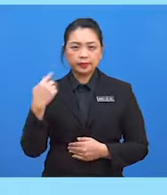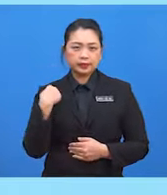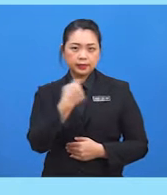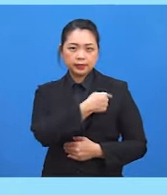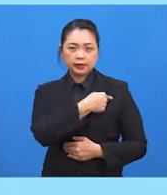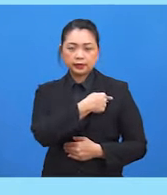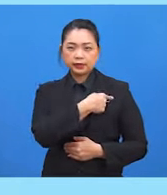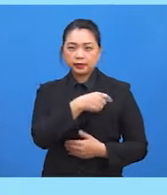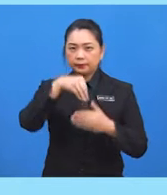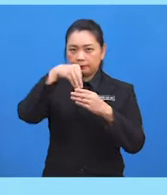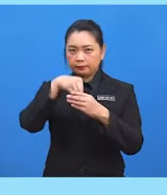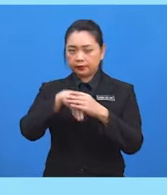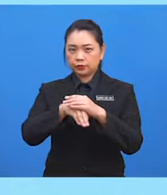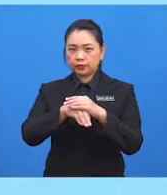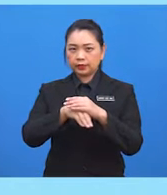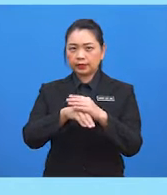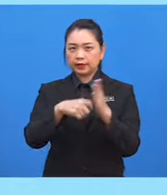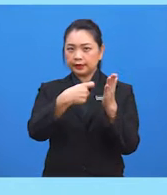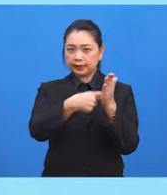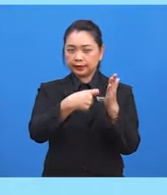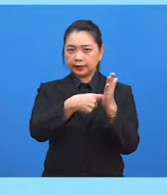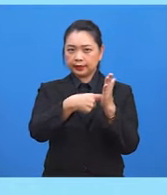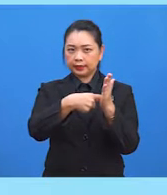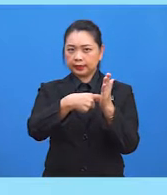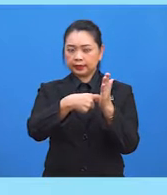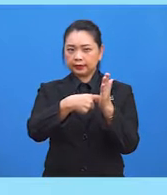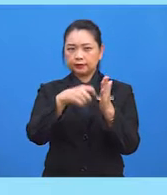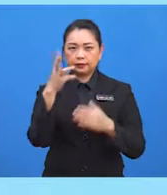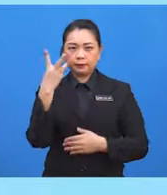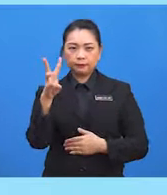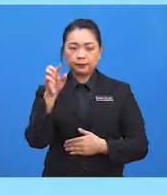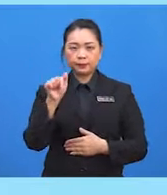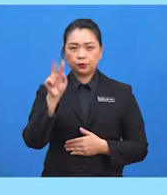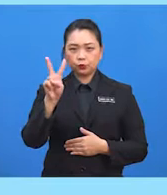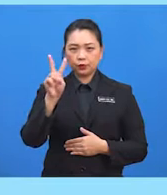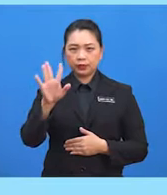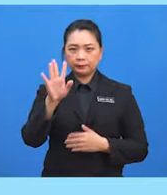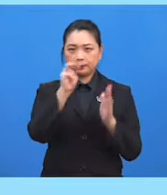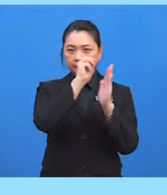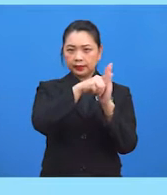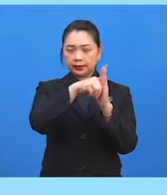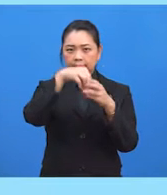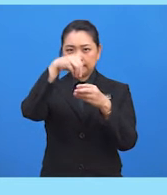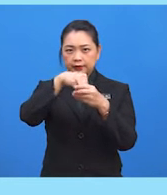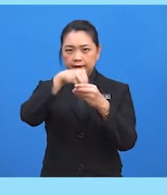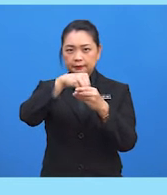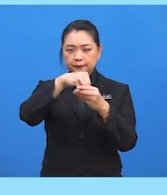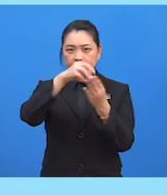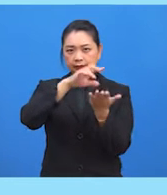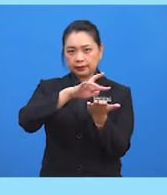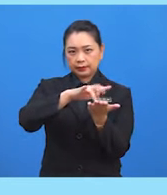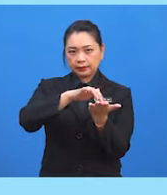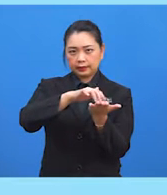marilah kita masukkan nilai sinus bagi sudut darjah 25 minit ke kalkulator